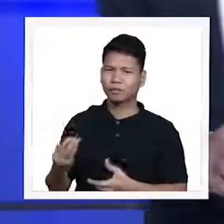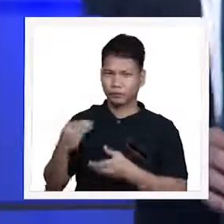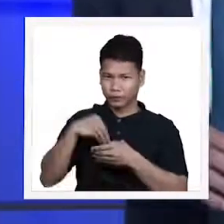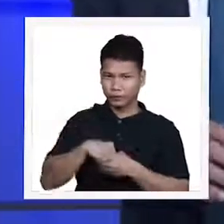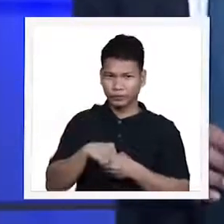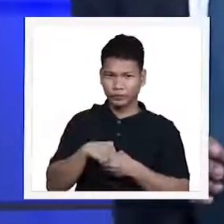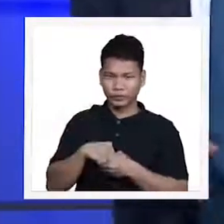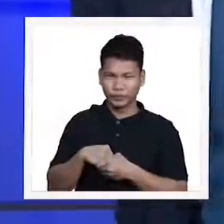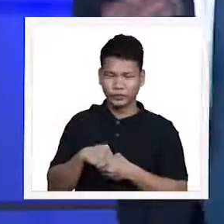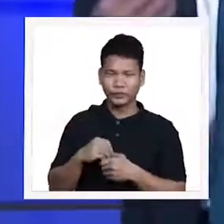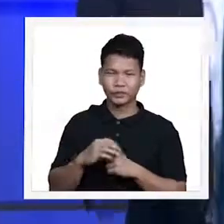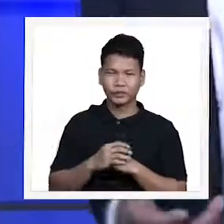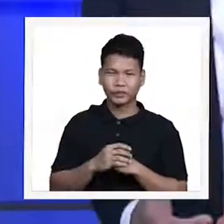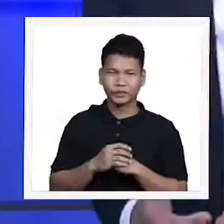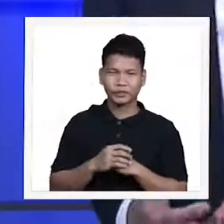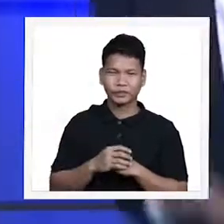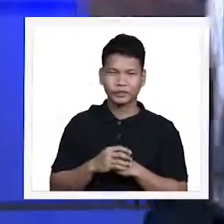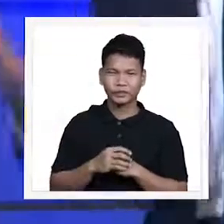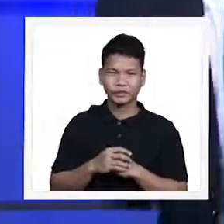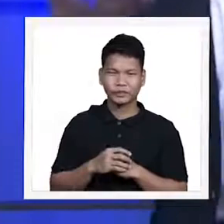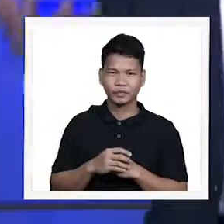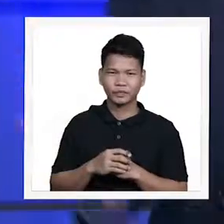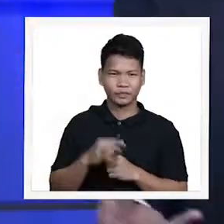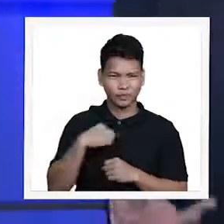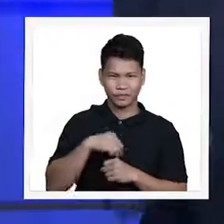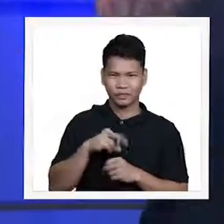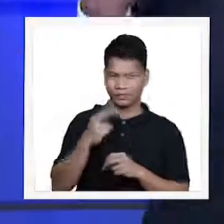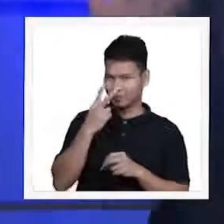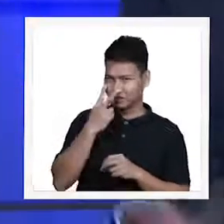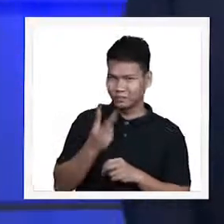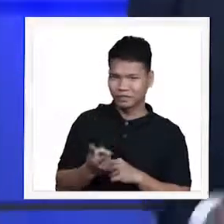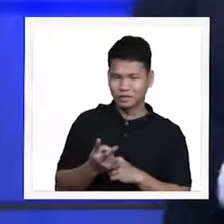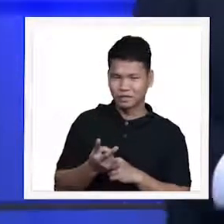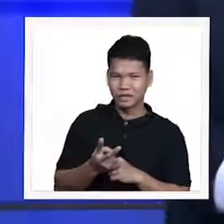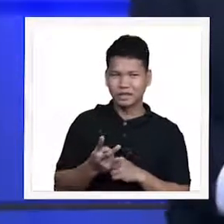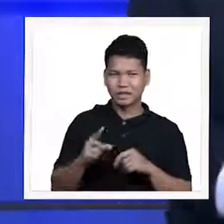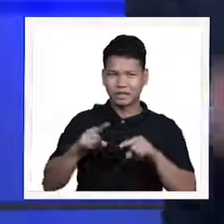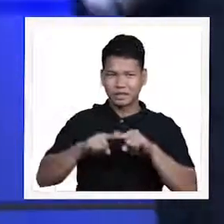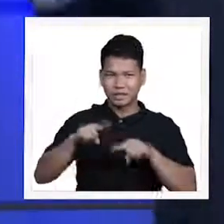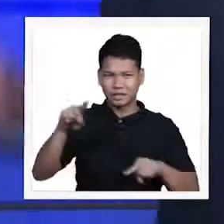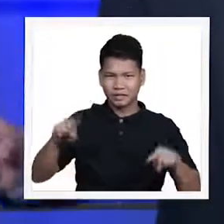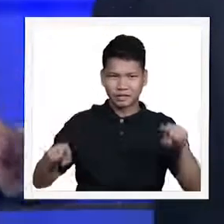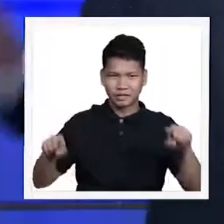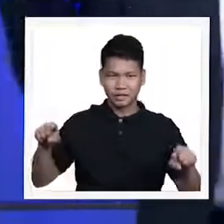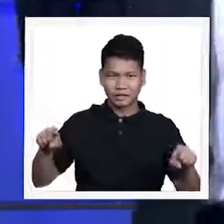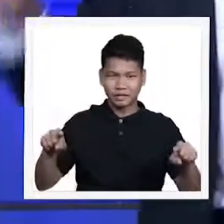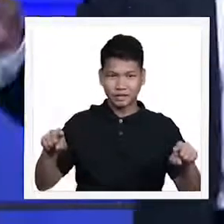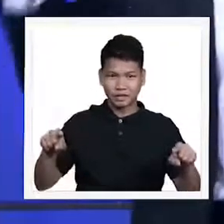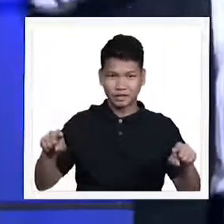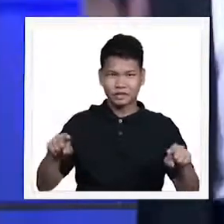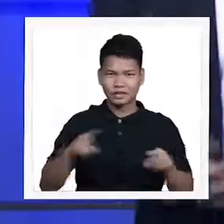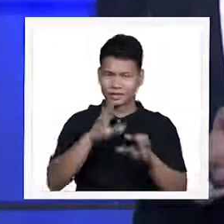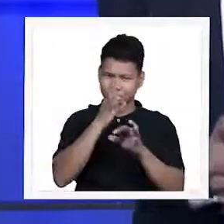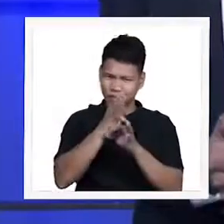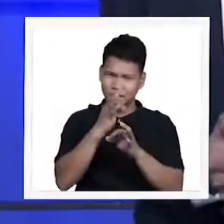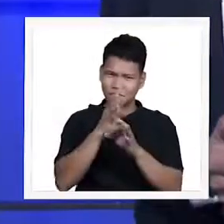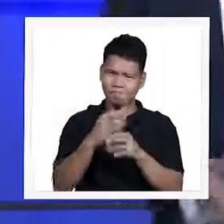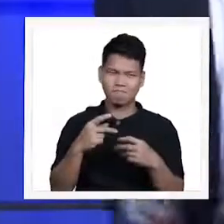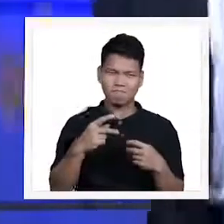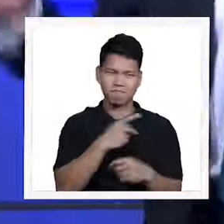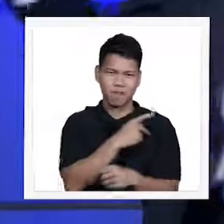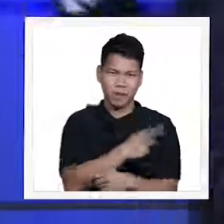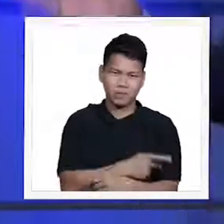quality of life. So, magkita po natin ang kaibahan. Faith is so powerful.